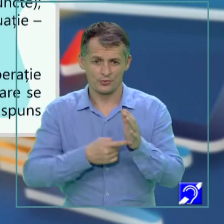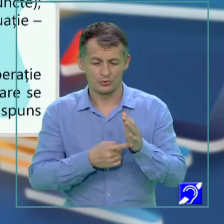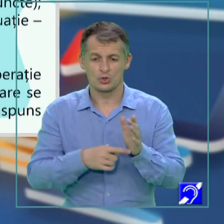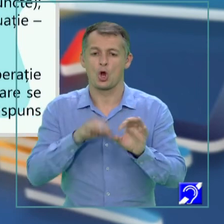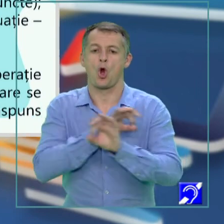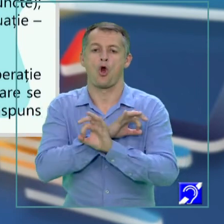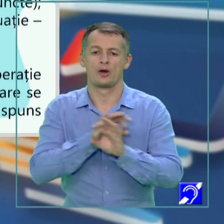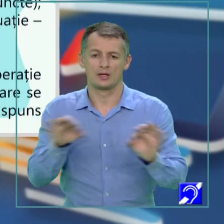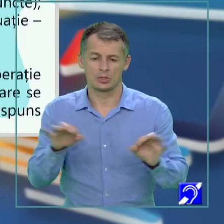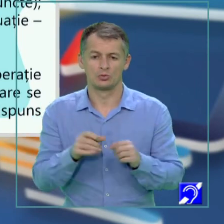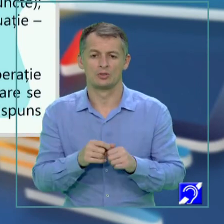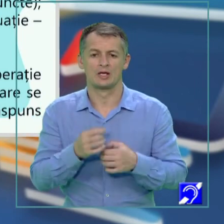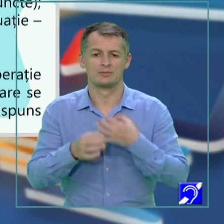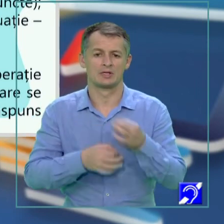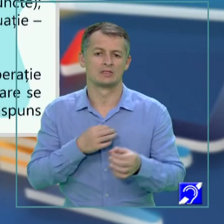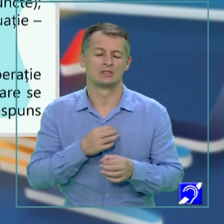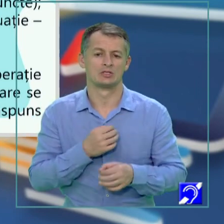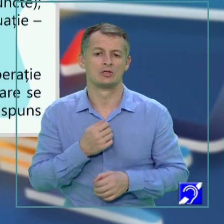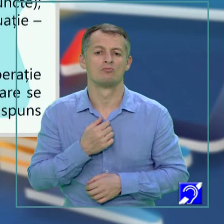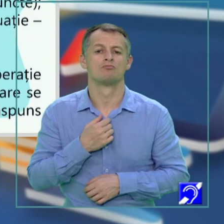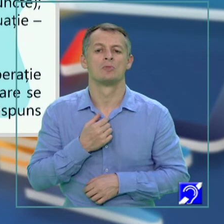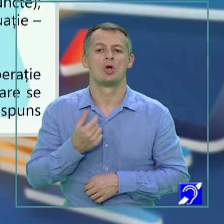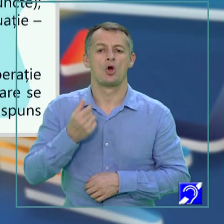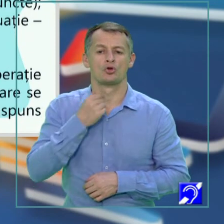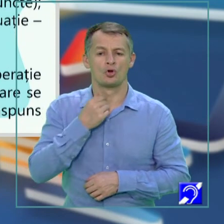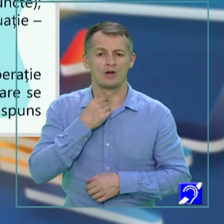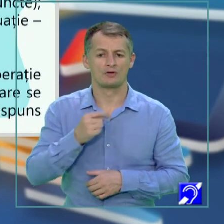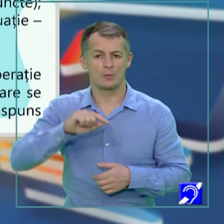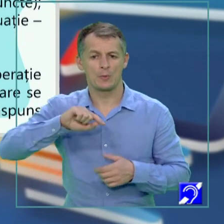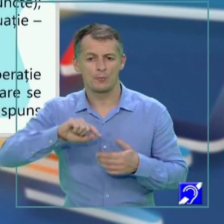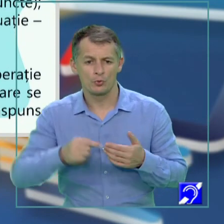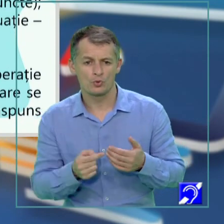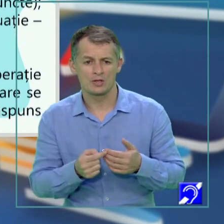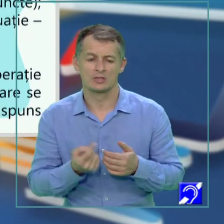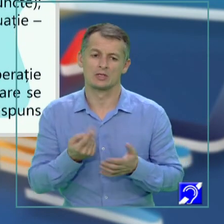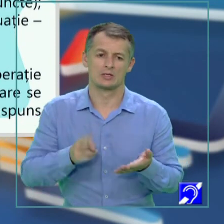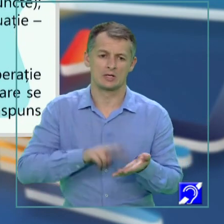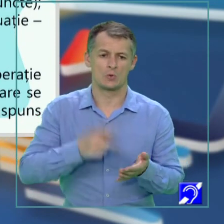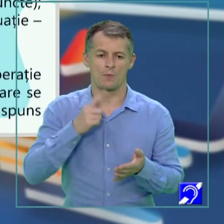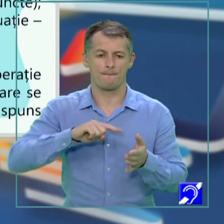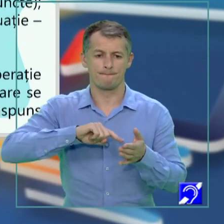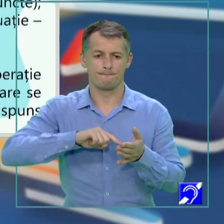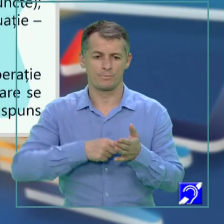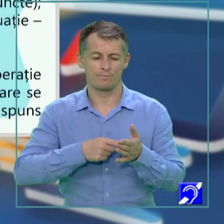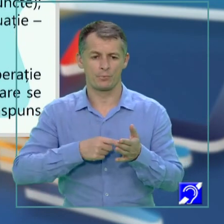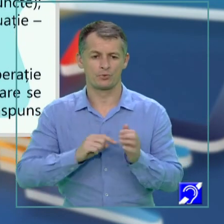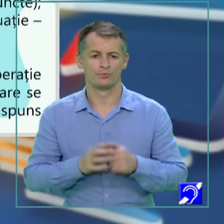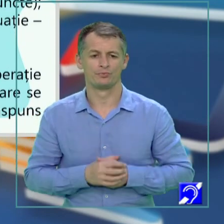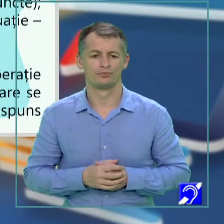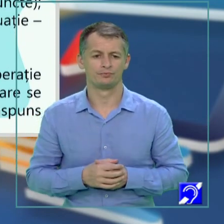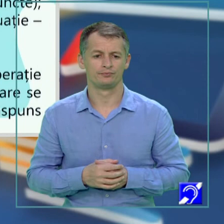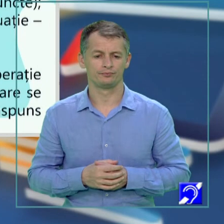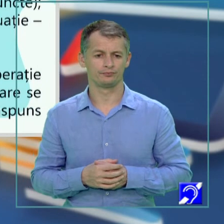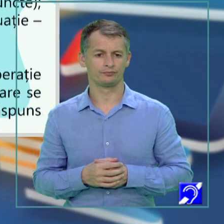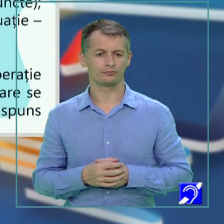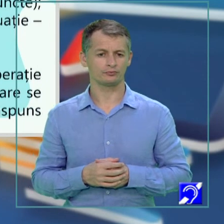exprimării, ortografie și punctuație, un alt punct. Suntem într-un nivel superior de prelucrare a